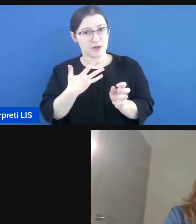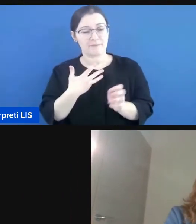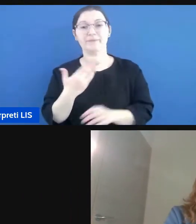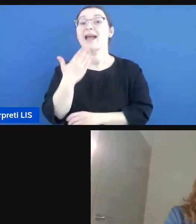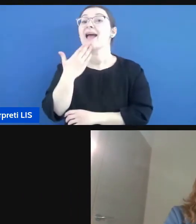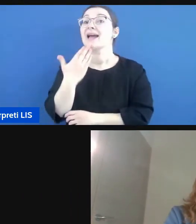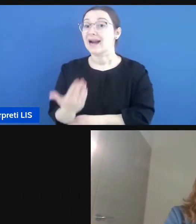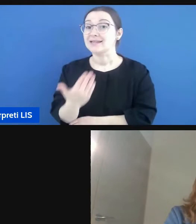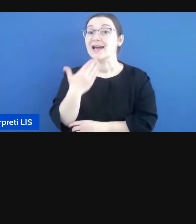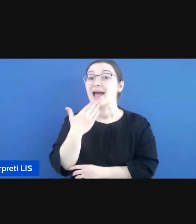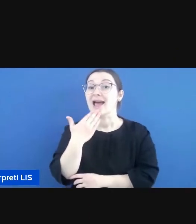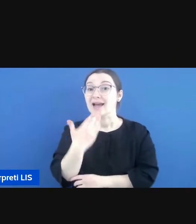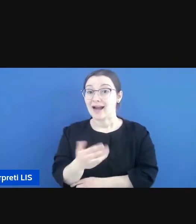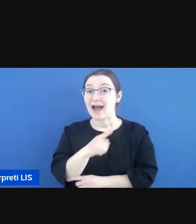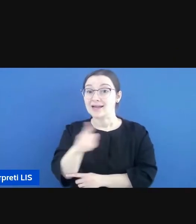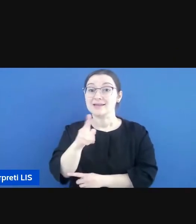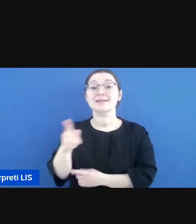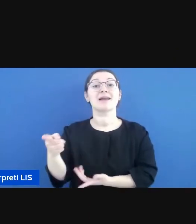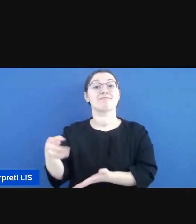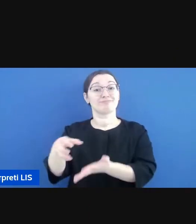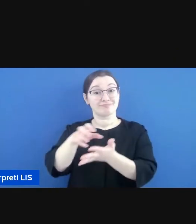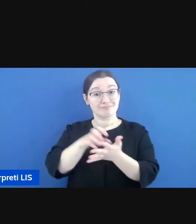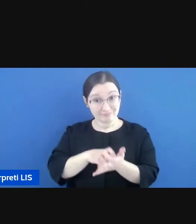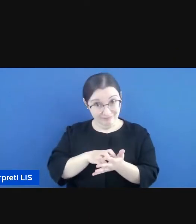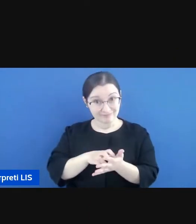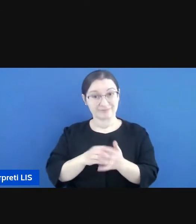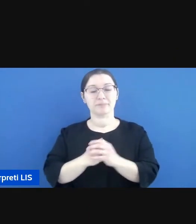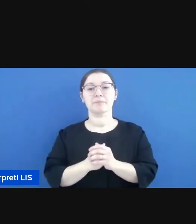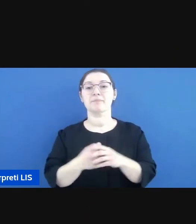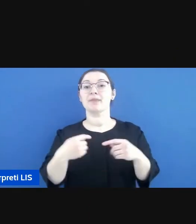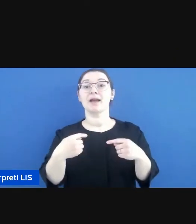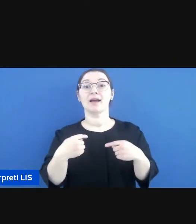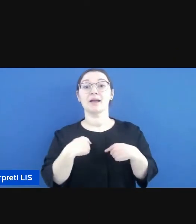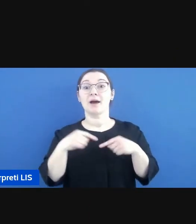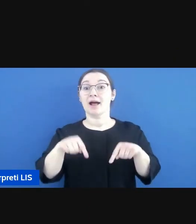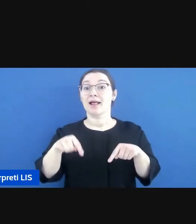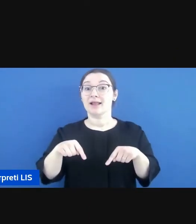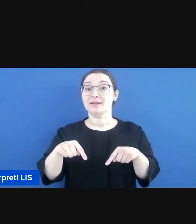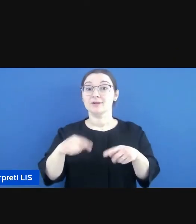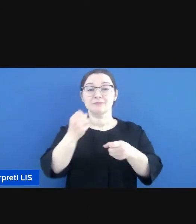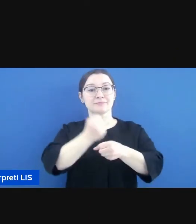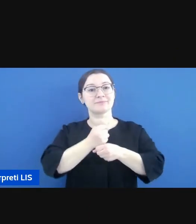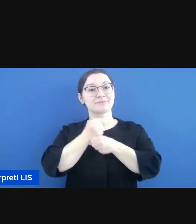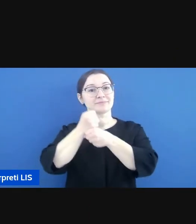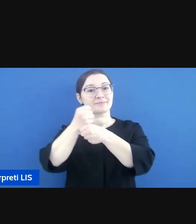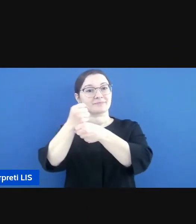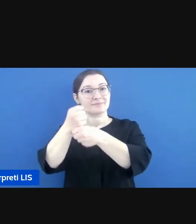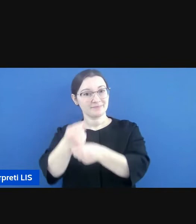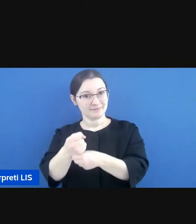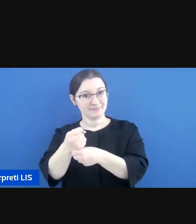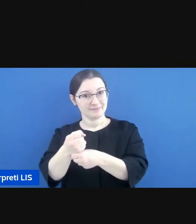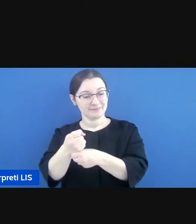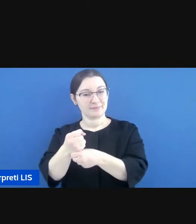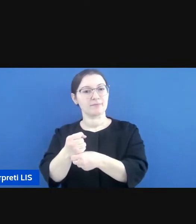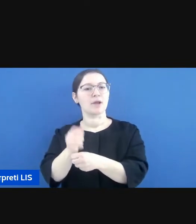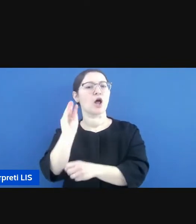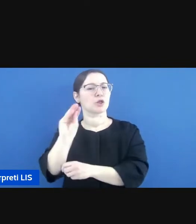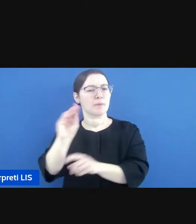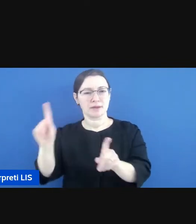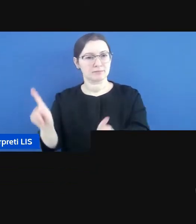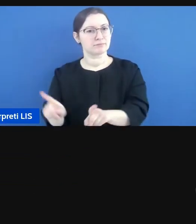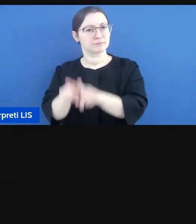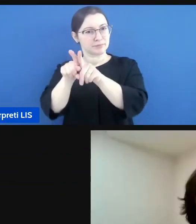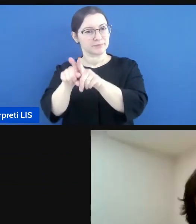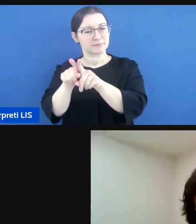grazie per il vostro contributo io ora lascio parola sulla stessa domanda e questione